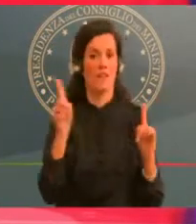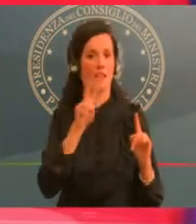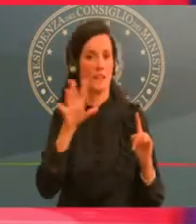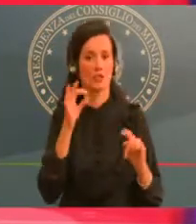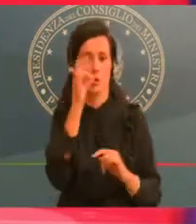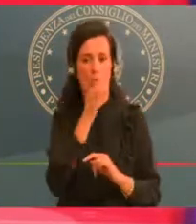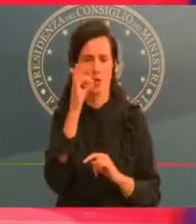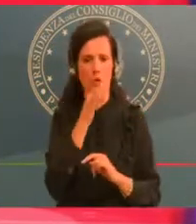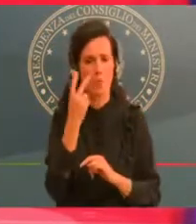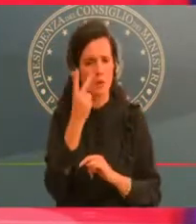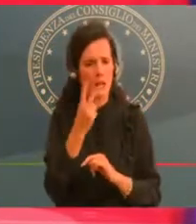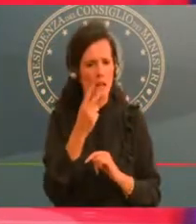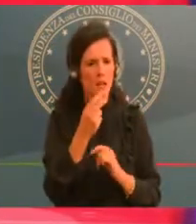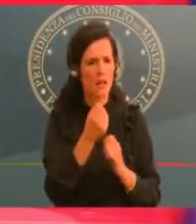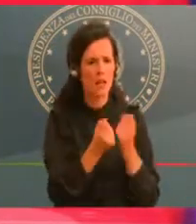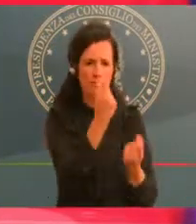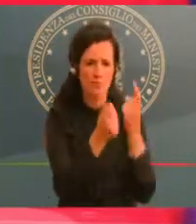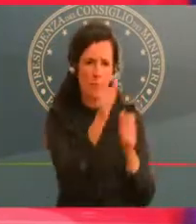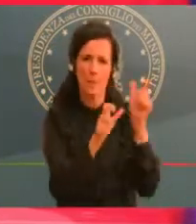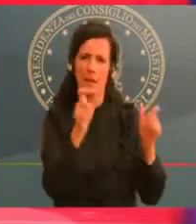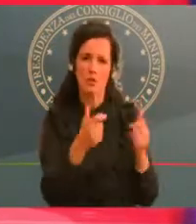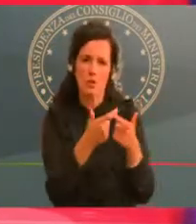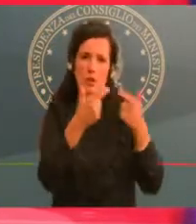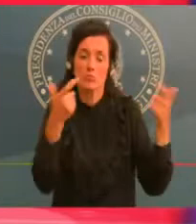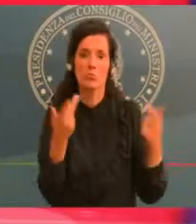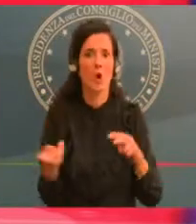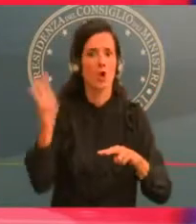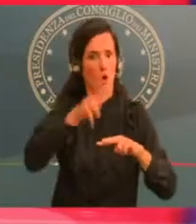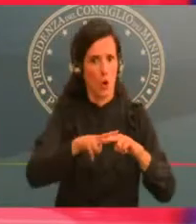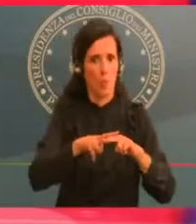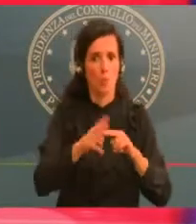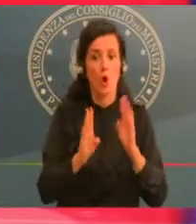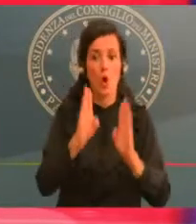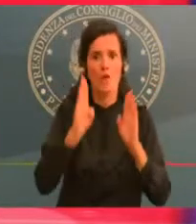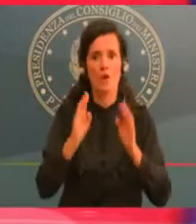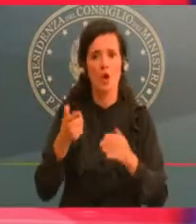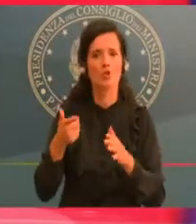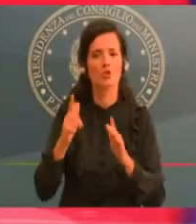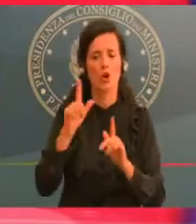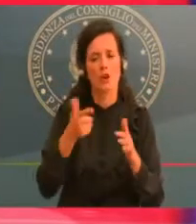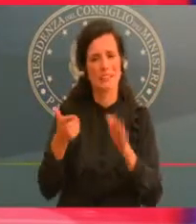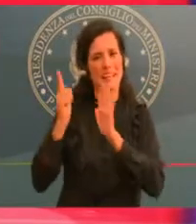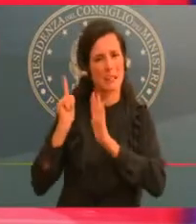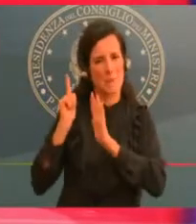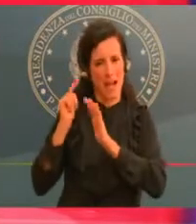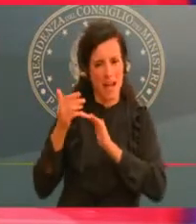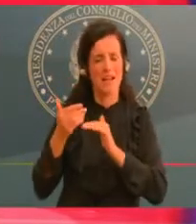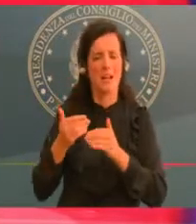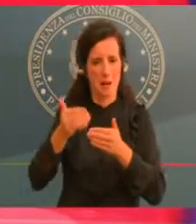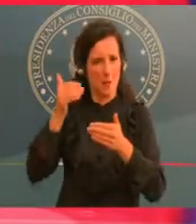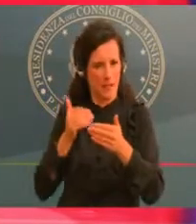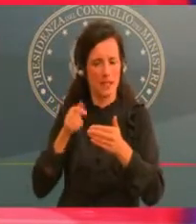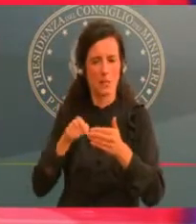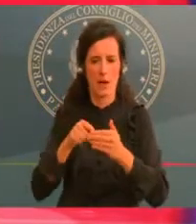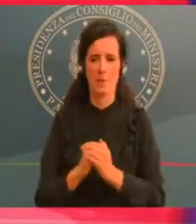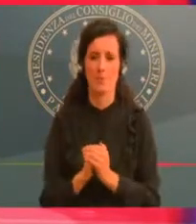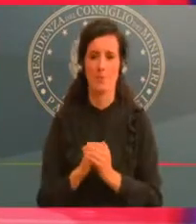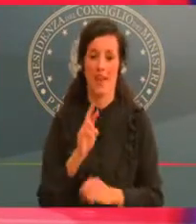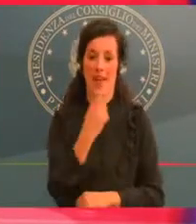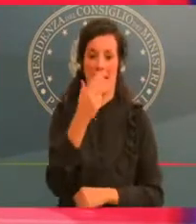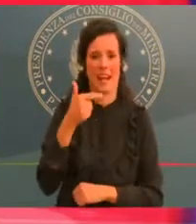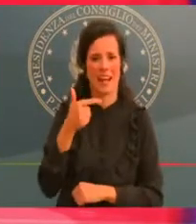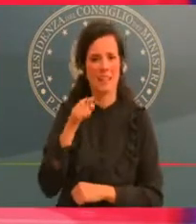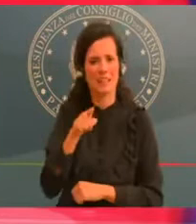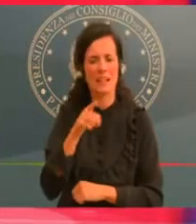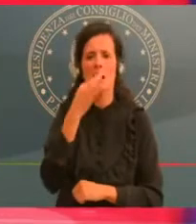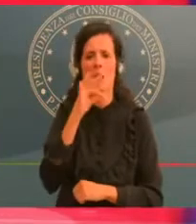'RT, che come sapete segnala la capacità di trasmissione del virus, è aumentato sino a 1,7. Parliamo